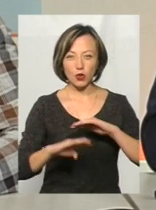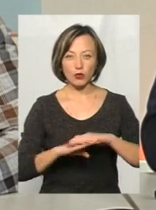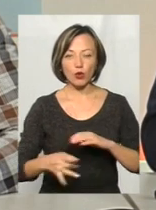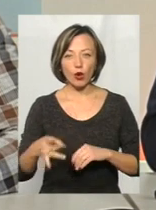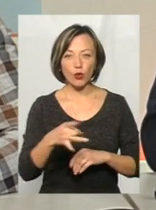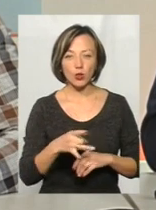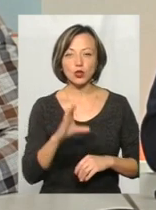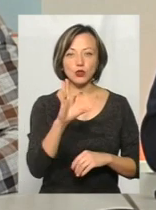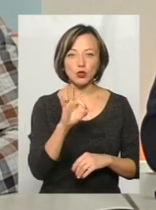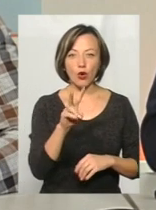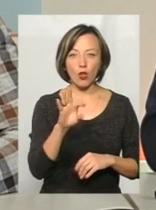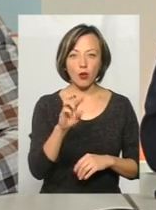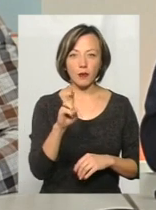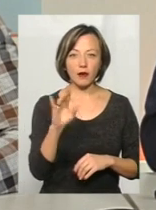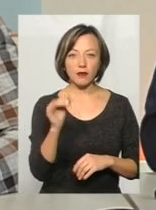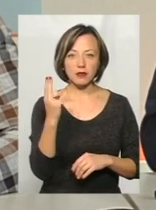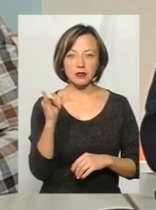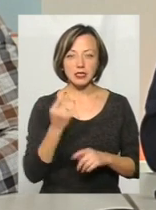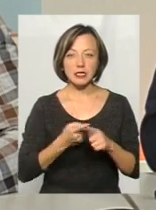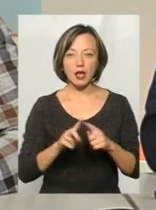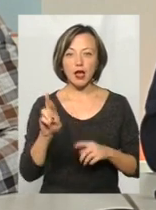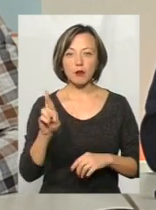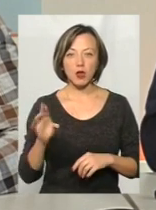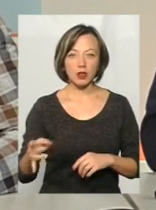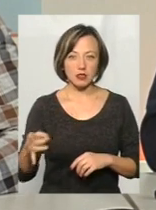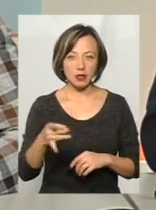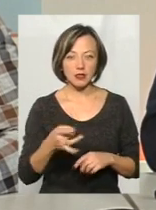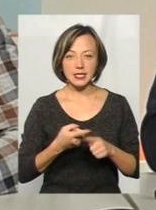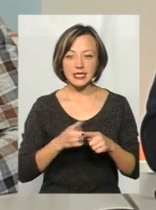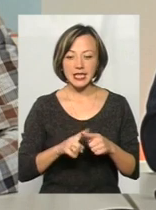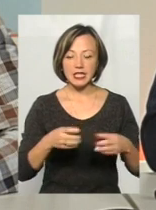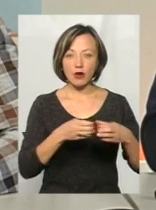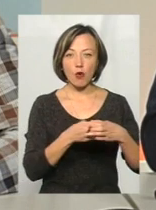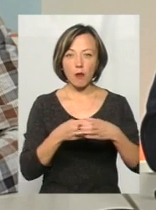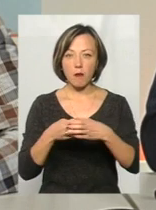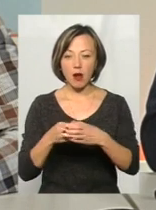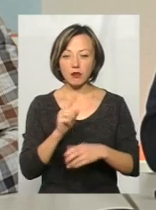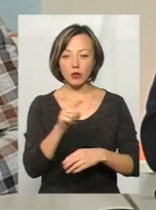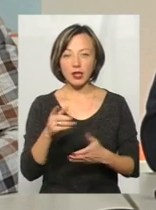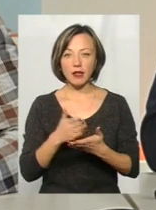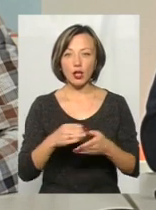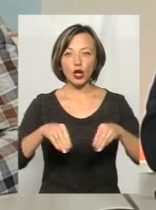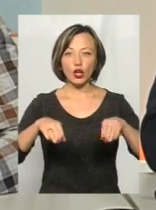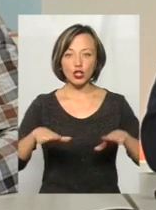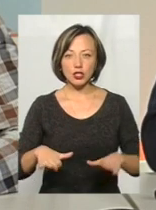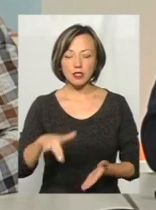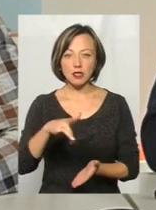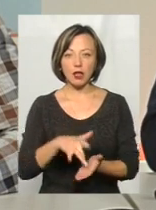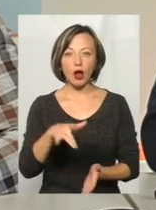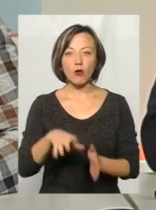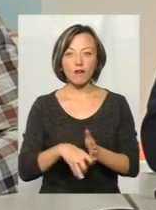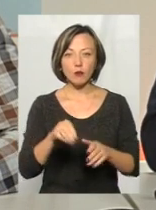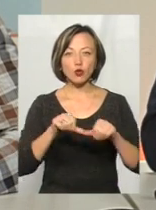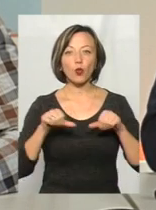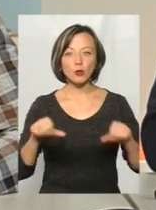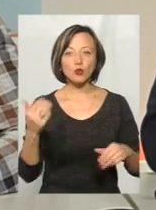району і Солобковецький, це в нас Єрмовнецький район. Це ці громади, по них є рішення Центральної виборчої комісії,